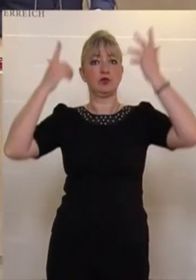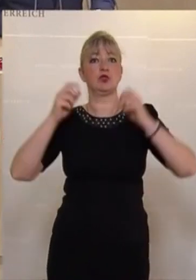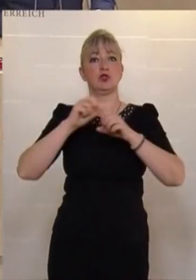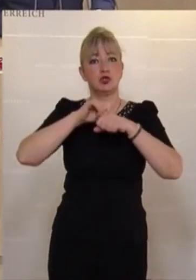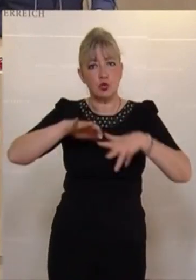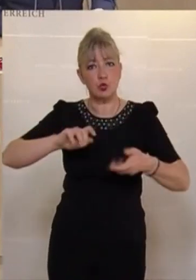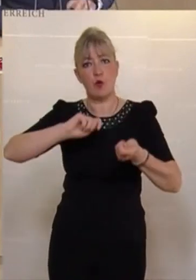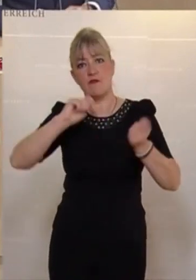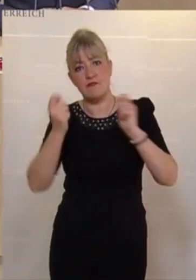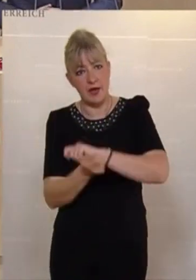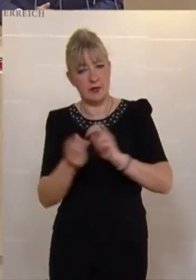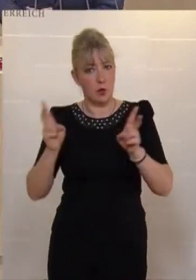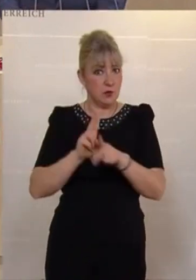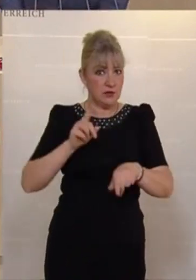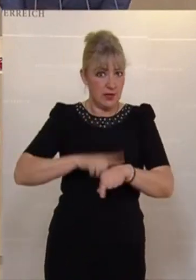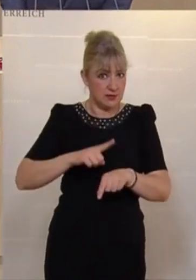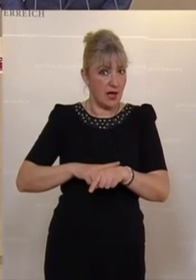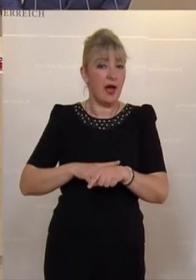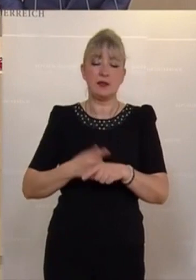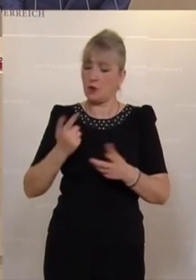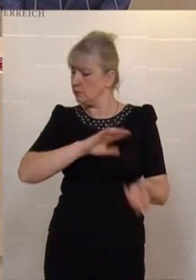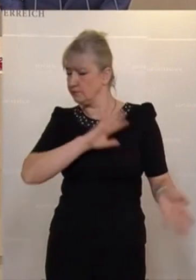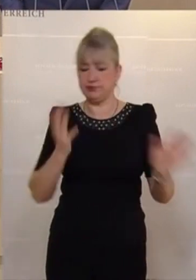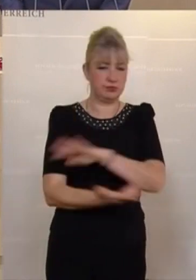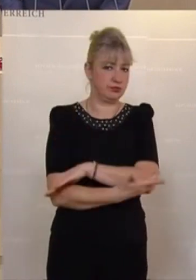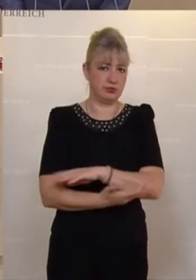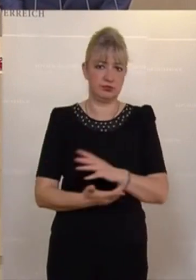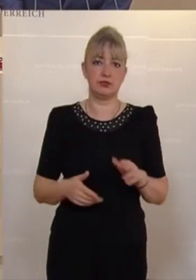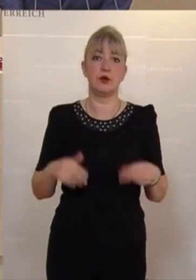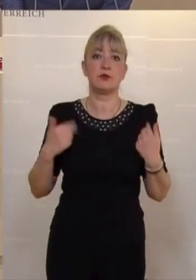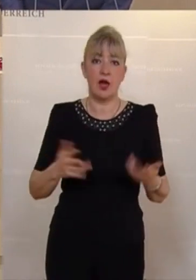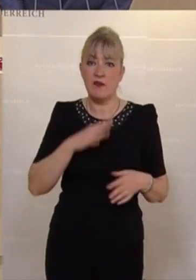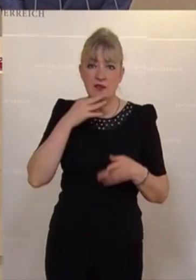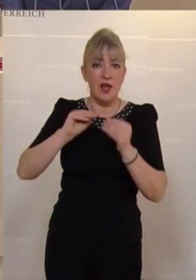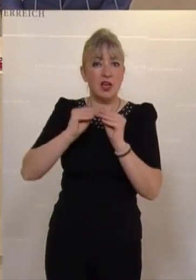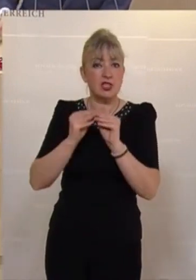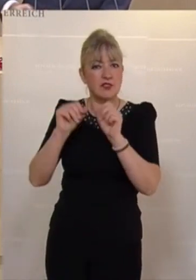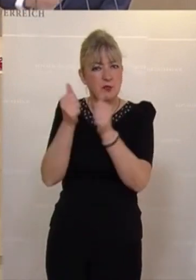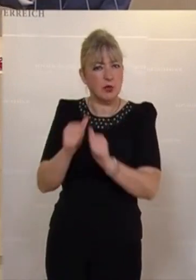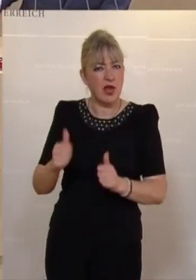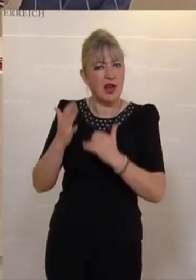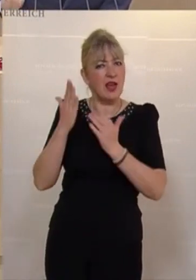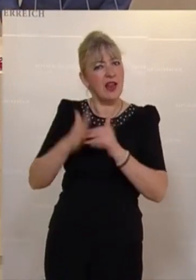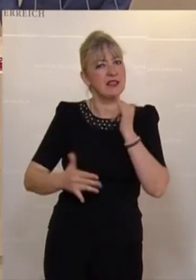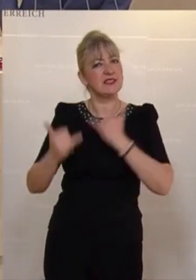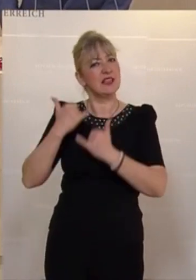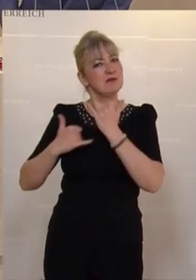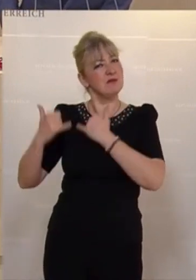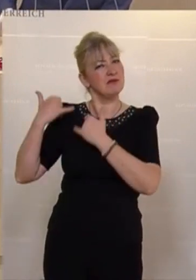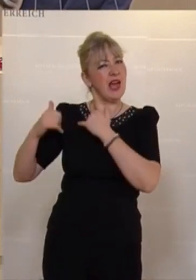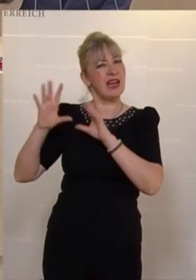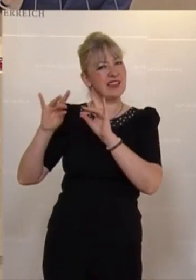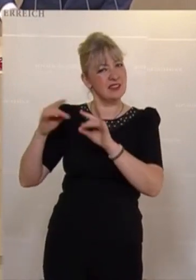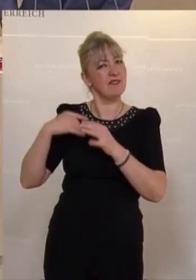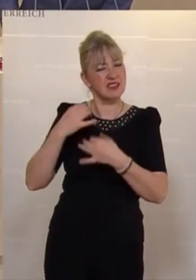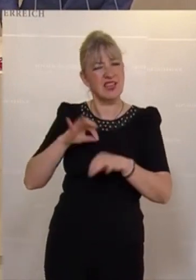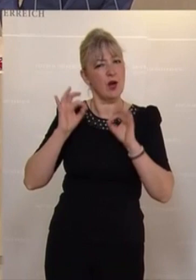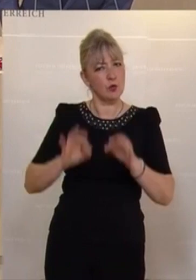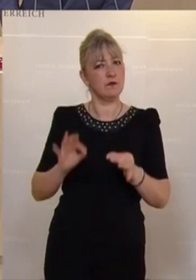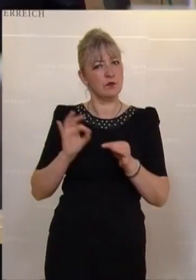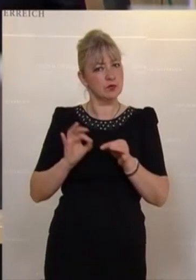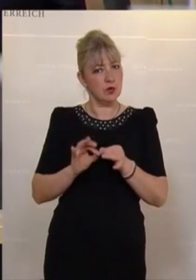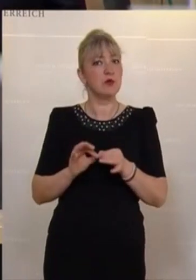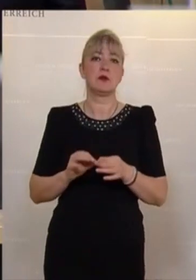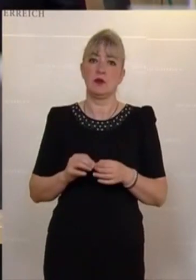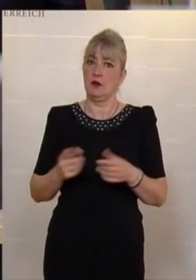Strukturwandel innerhalb kürzester Zeit über den Haufen geworfen und viele der Geschäftsmodelle, die die letzten Jahrzehnte gut funktioniert haben, hervorragend